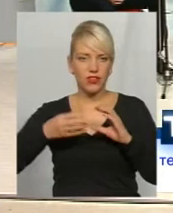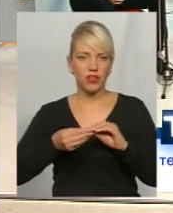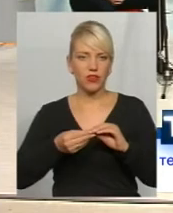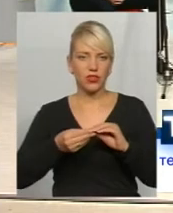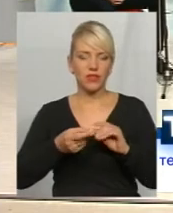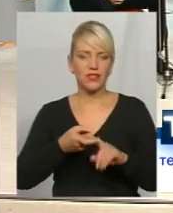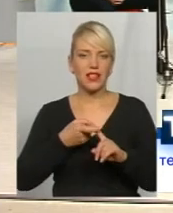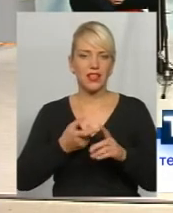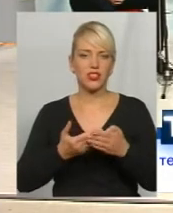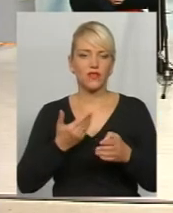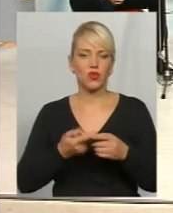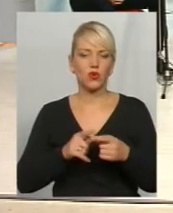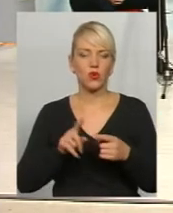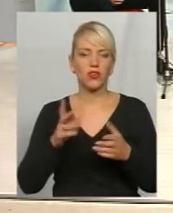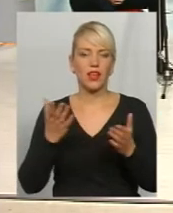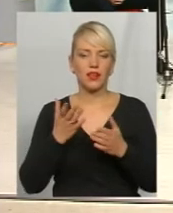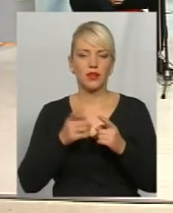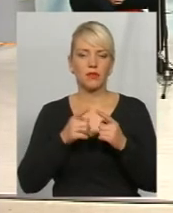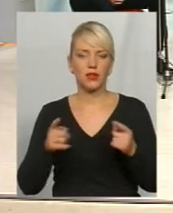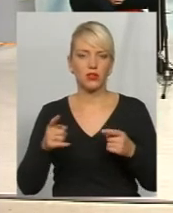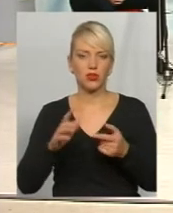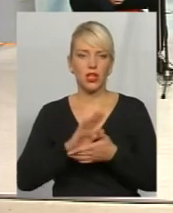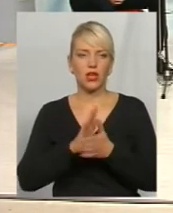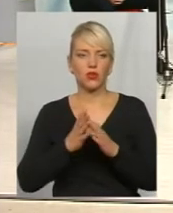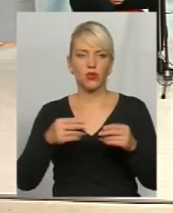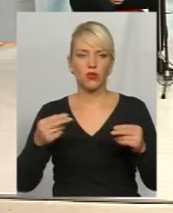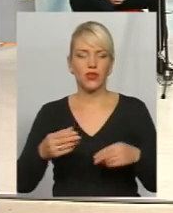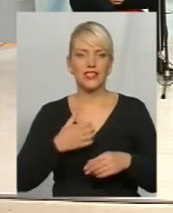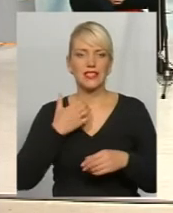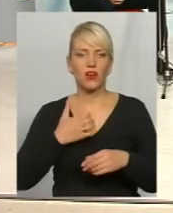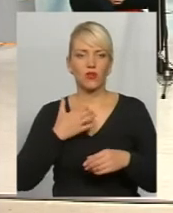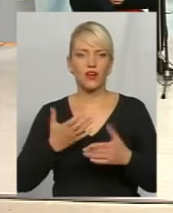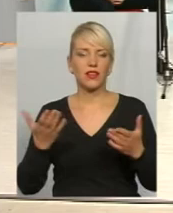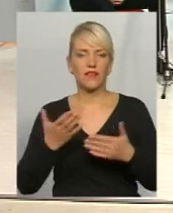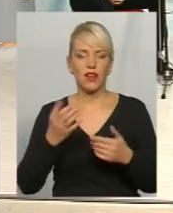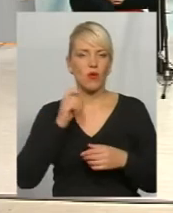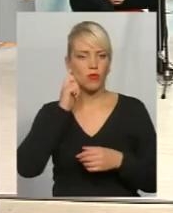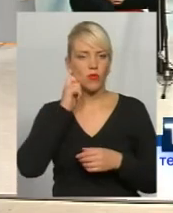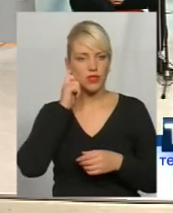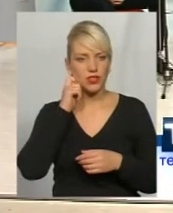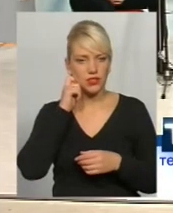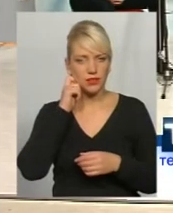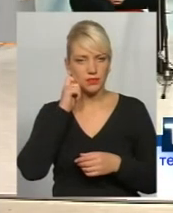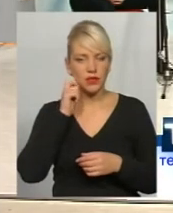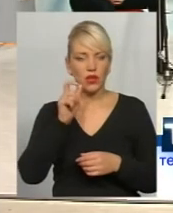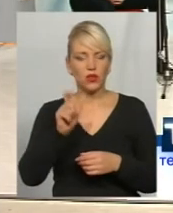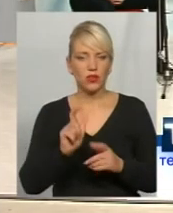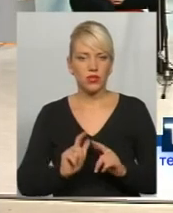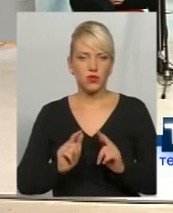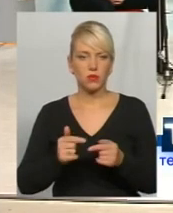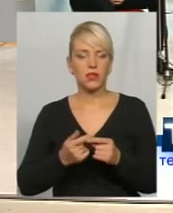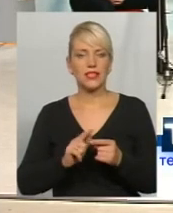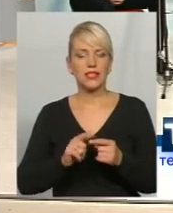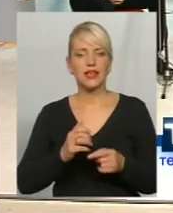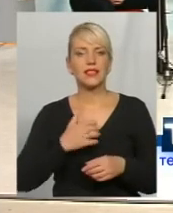повторююся, на який період складений договір страхування і в якому віці людина вступила в це